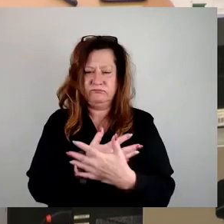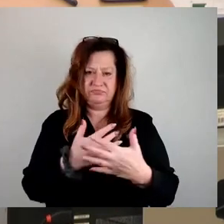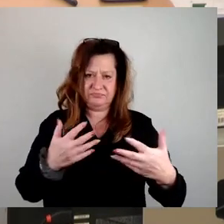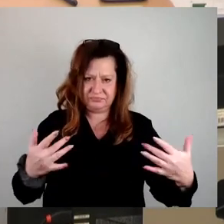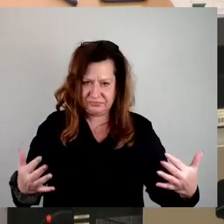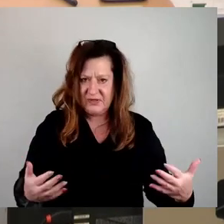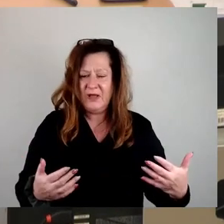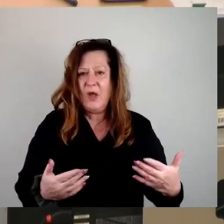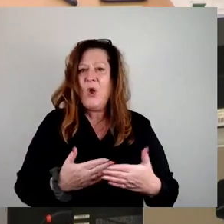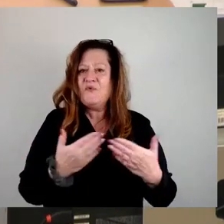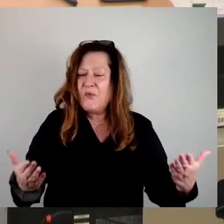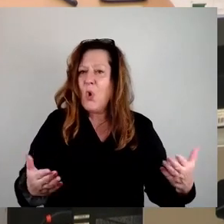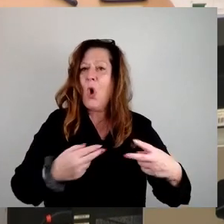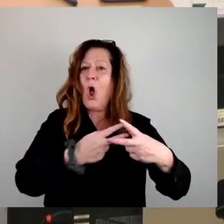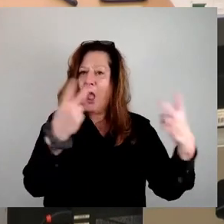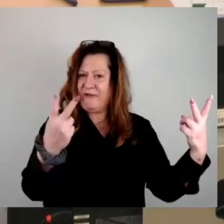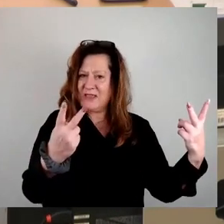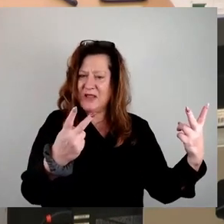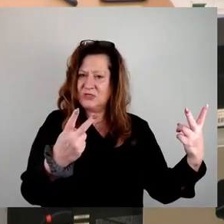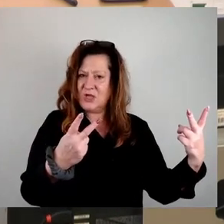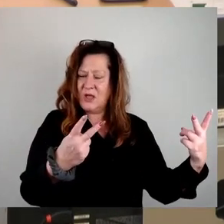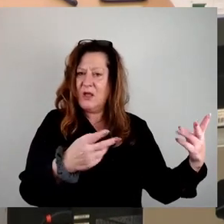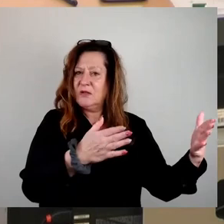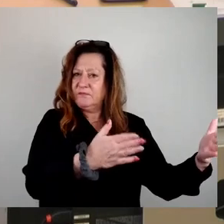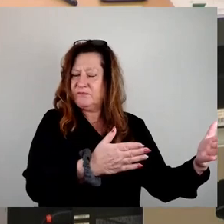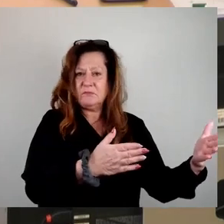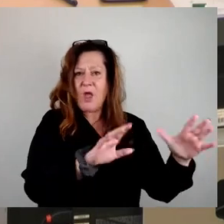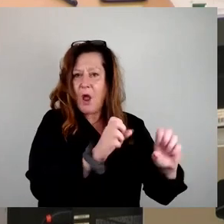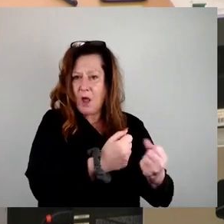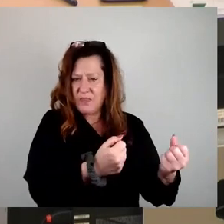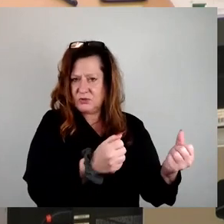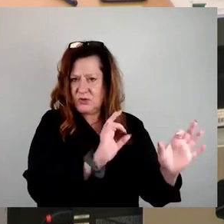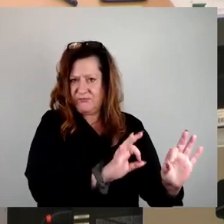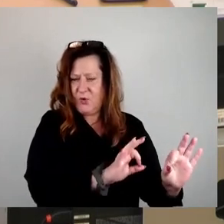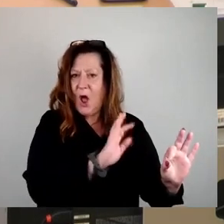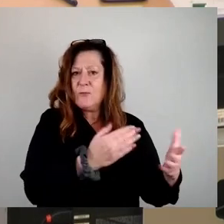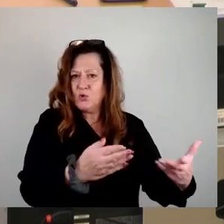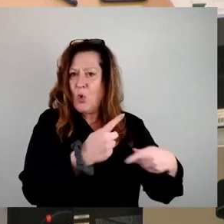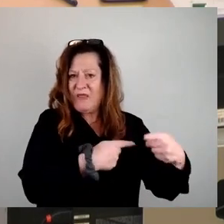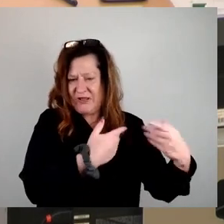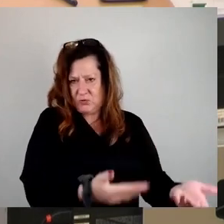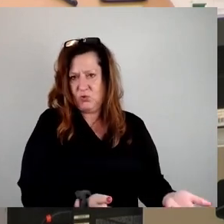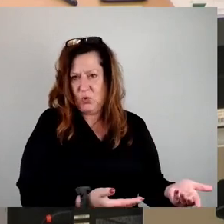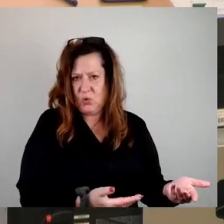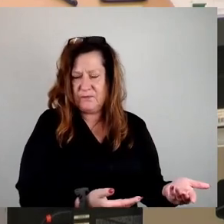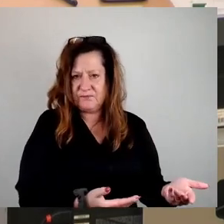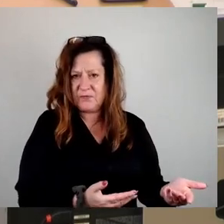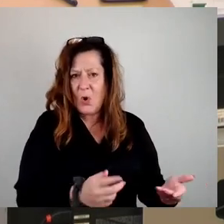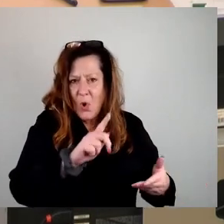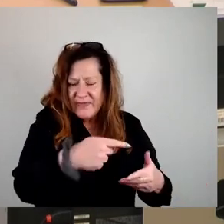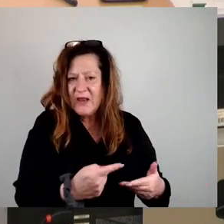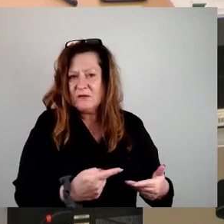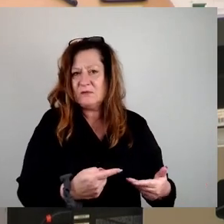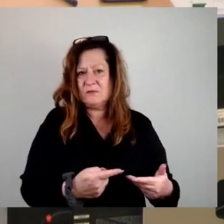wo die öffentliche Hand vielleicht auch gar nichts für kann. Aber das hat sich so entwickelt. Und dann noch eins zur linken